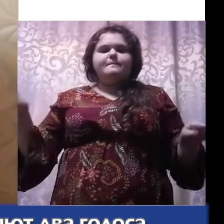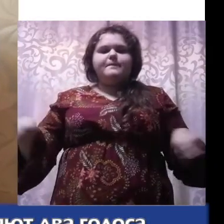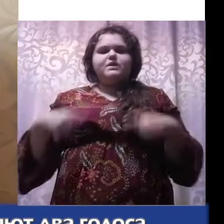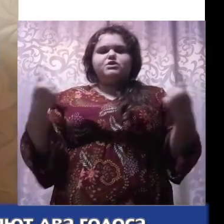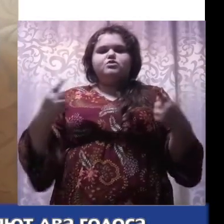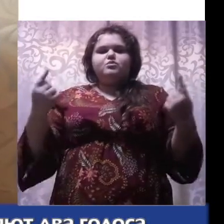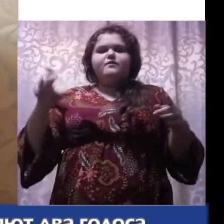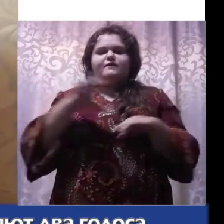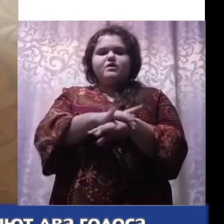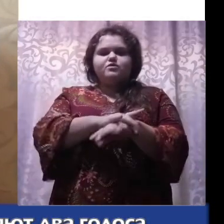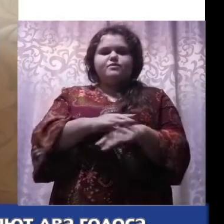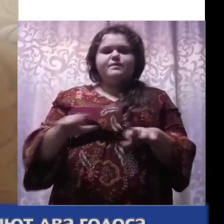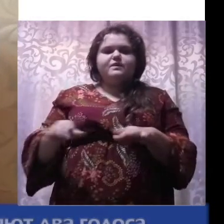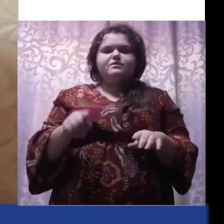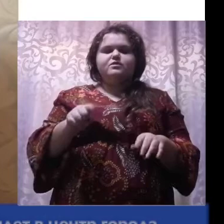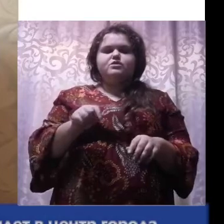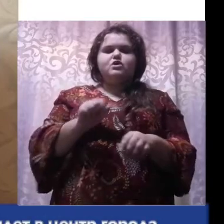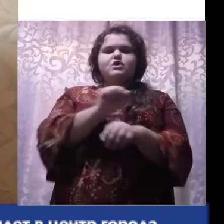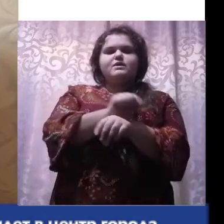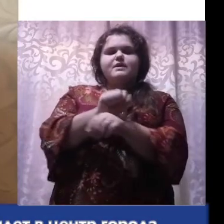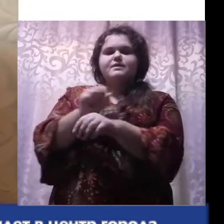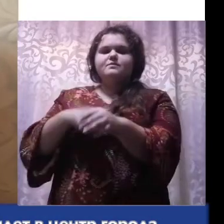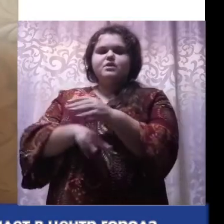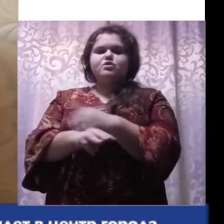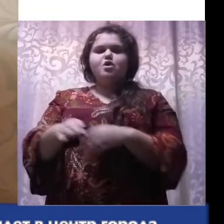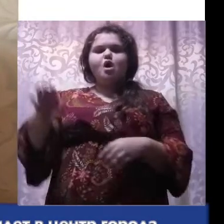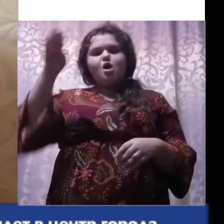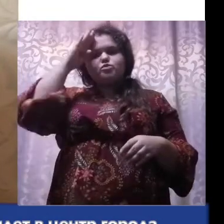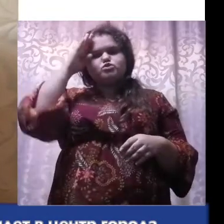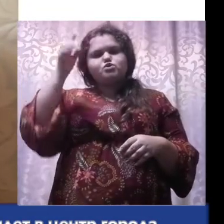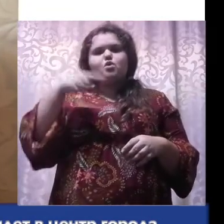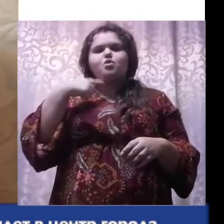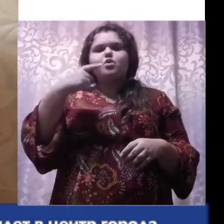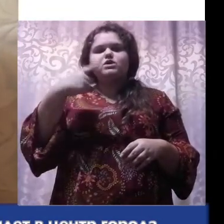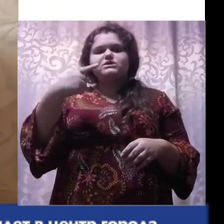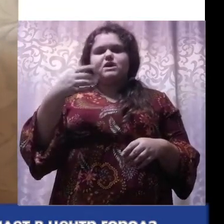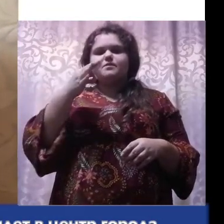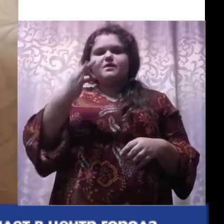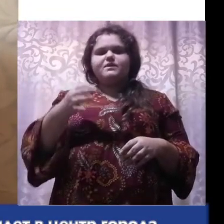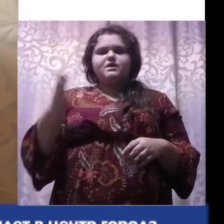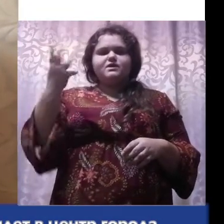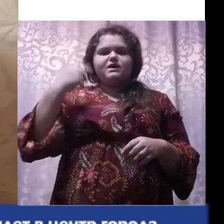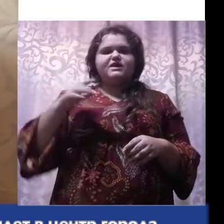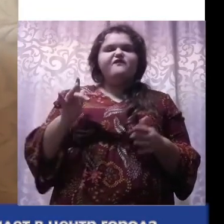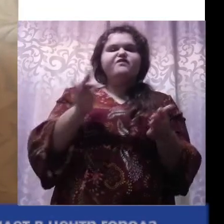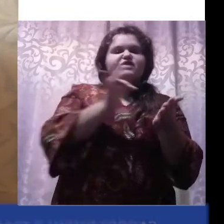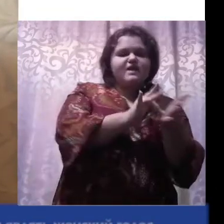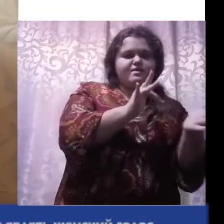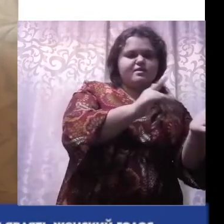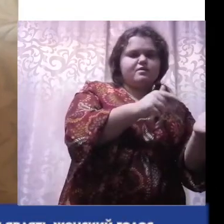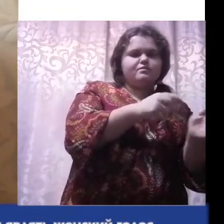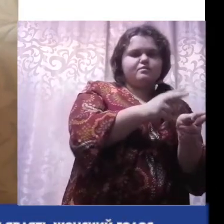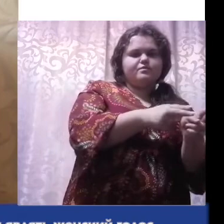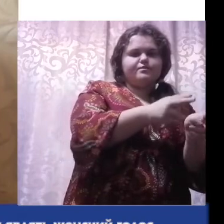станции метро мужской голос объявляет, когда поезд идет в центр города. Когда поезд